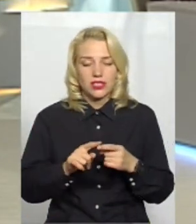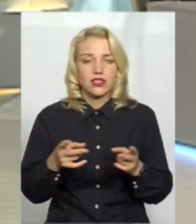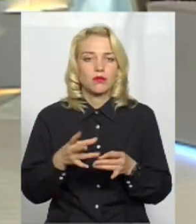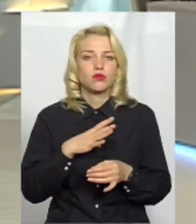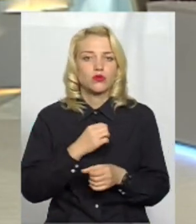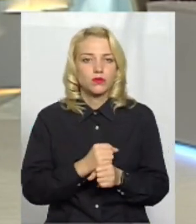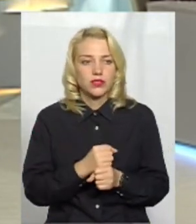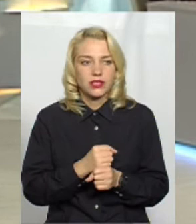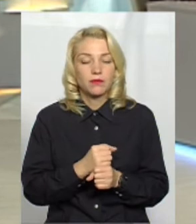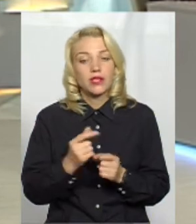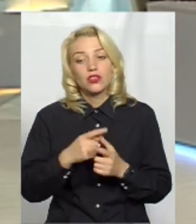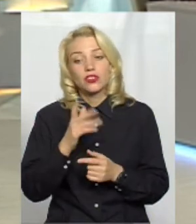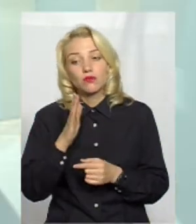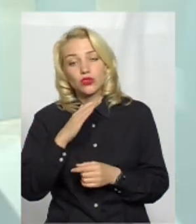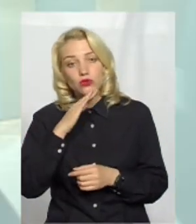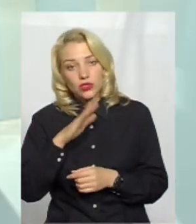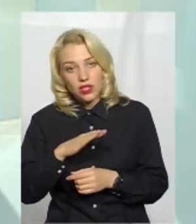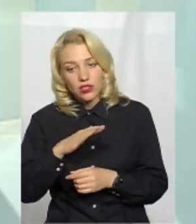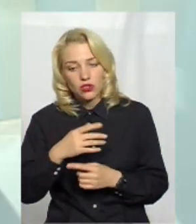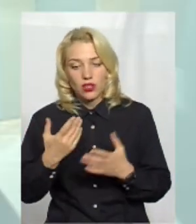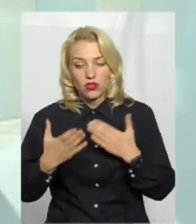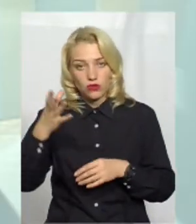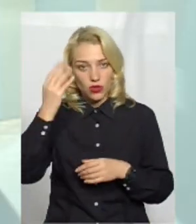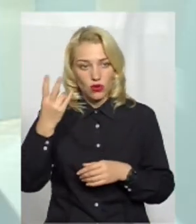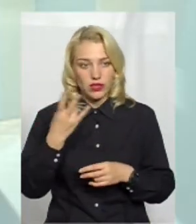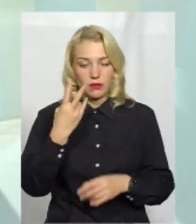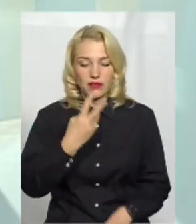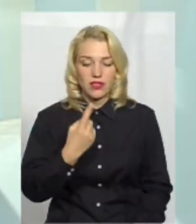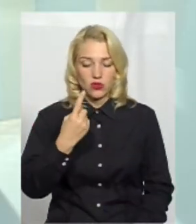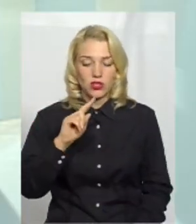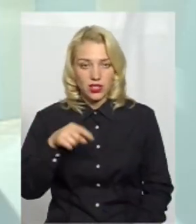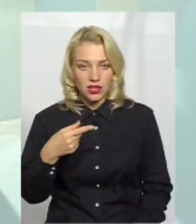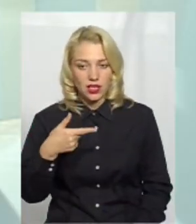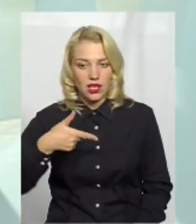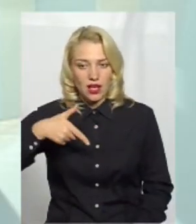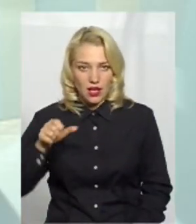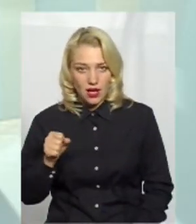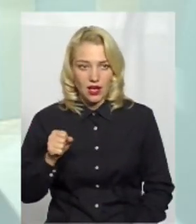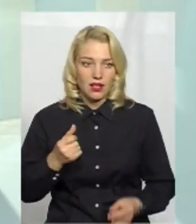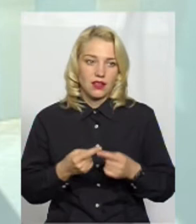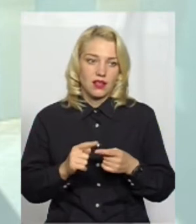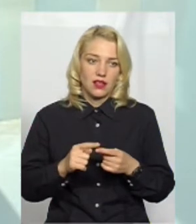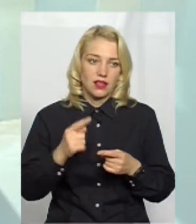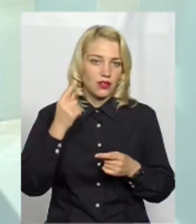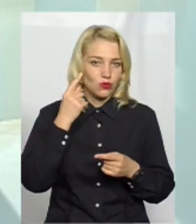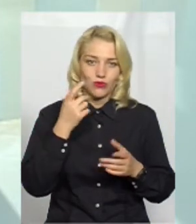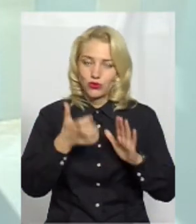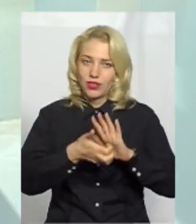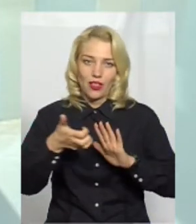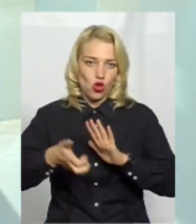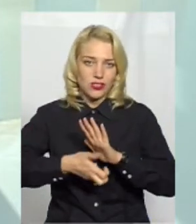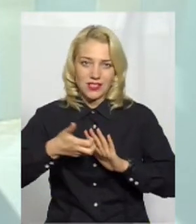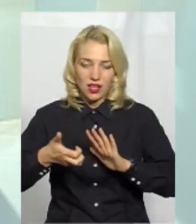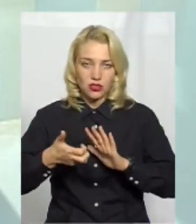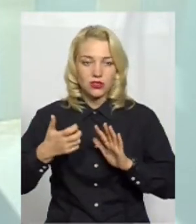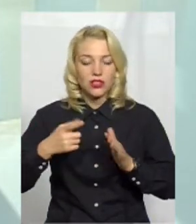І чи буде достатньо, якщо враховувати, що треба 21 гектар, я думаю, що не буде достатньо. Думаю, що